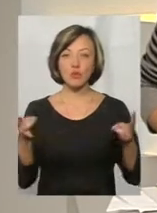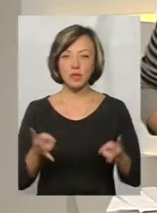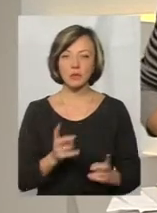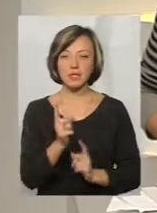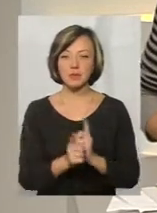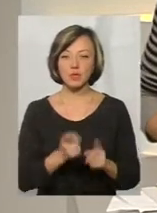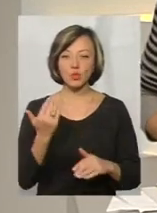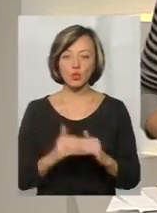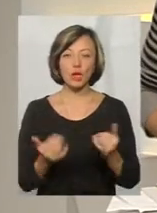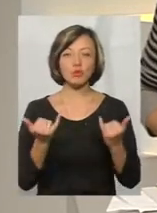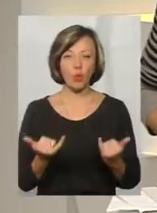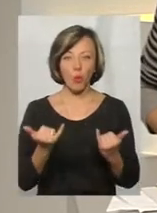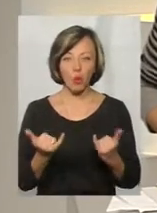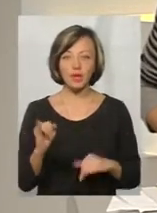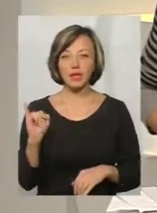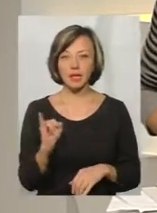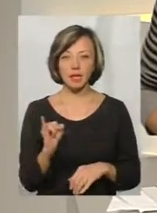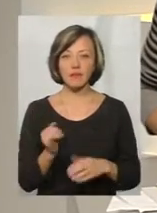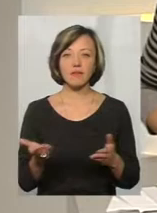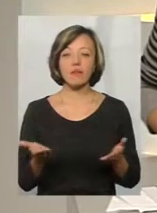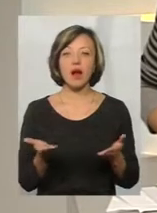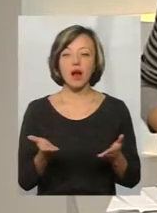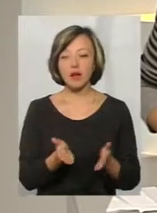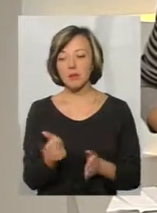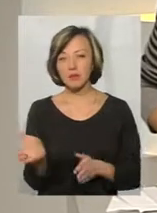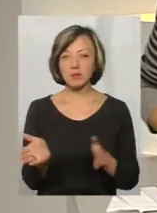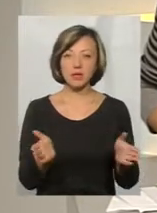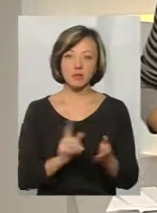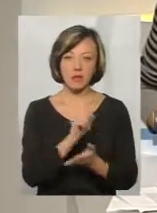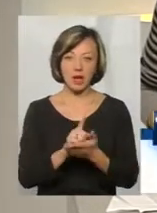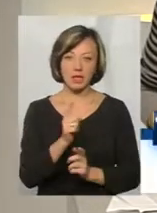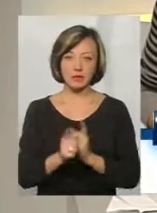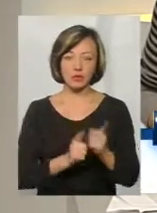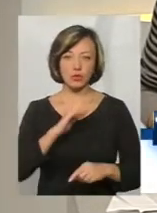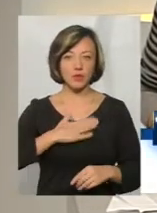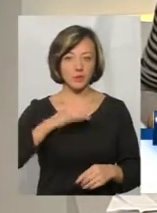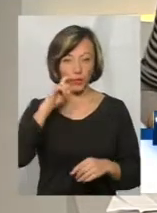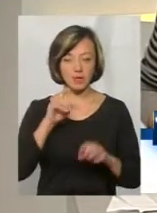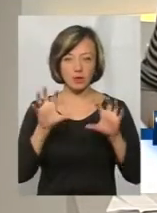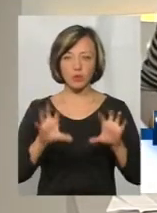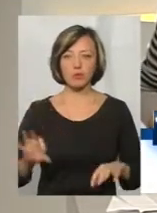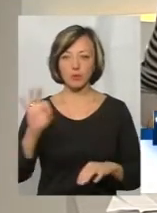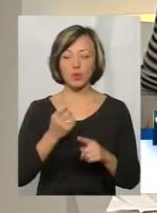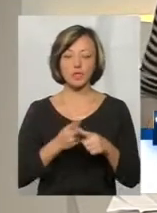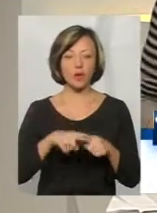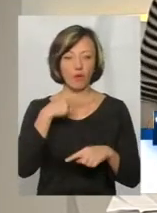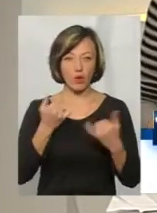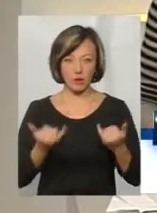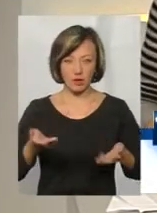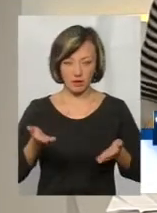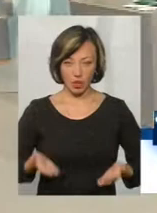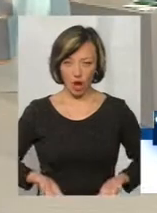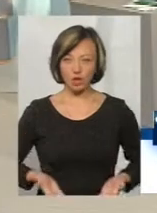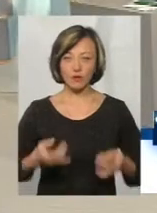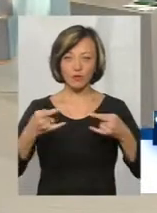зміни вже сьогодні і в який бік має змінюватися вітчизняне законодавство, про це говоримо наживо у студії.